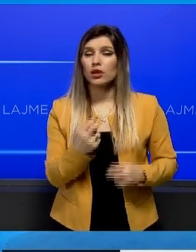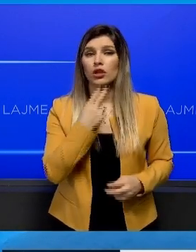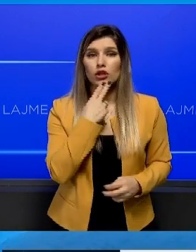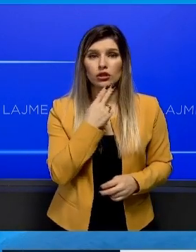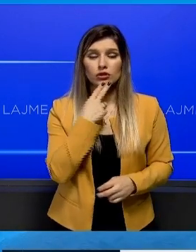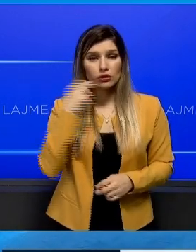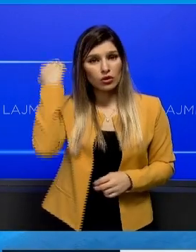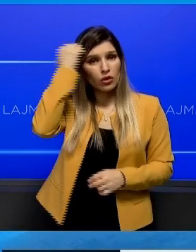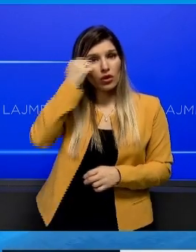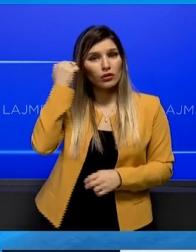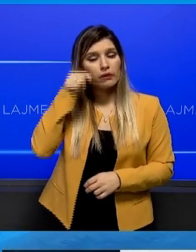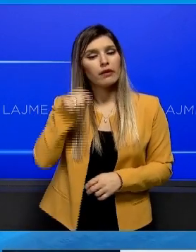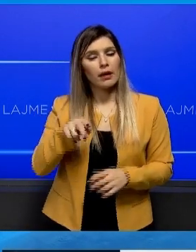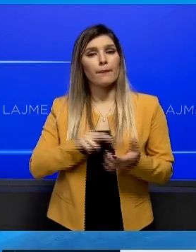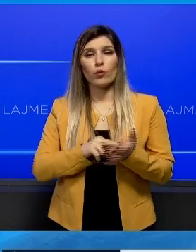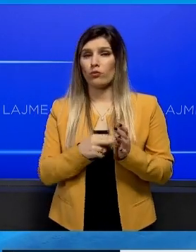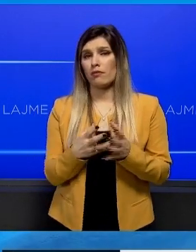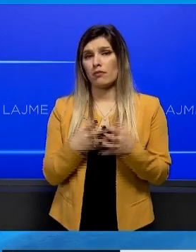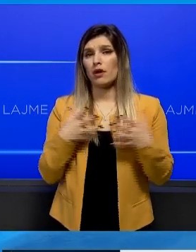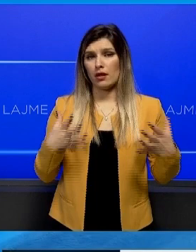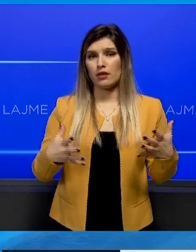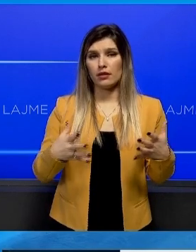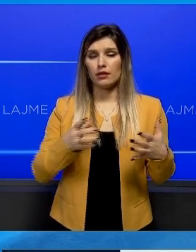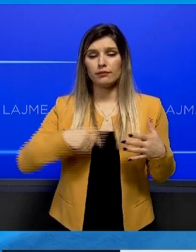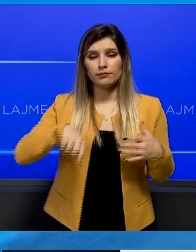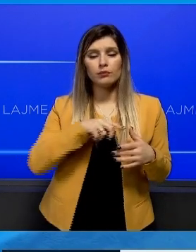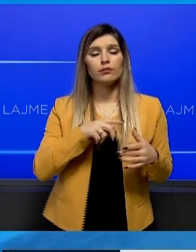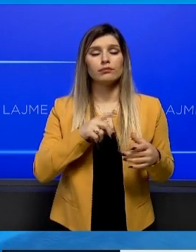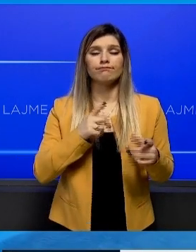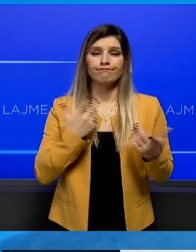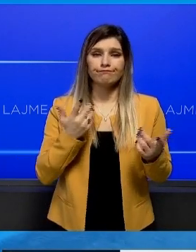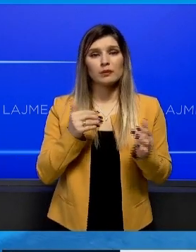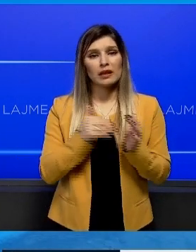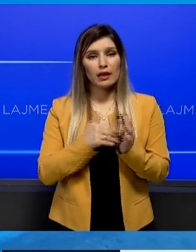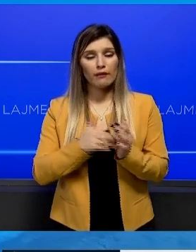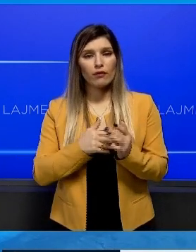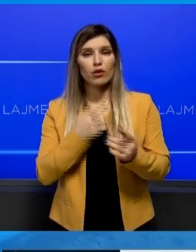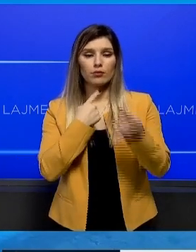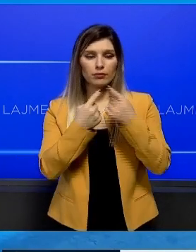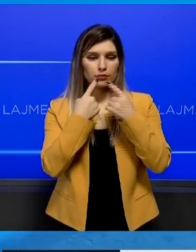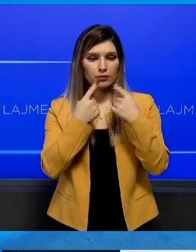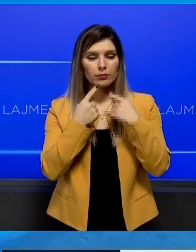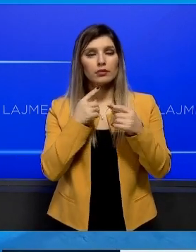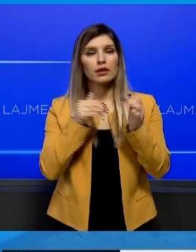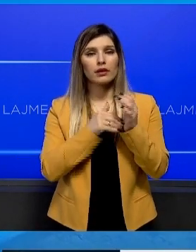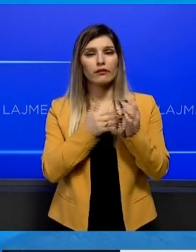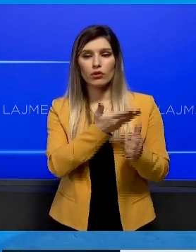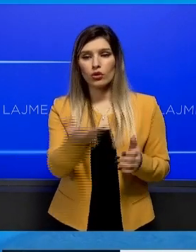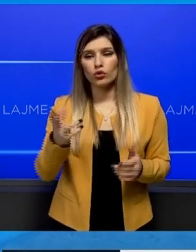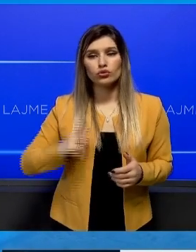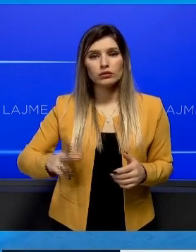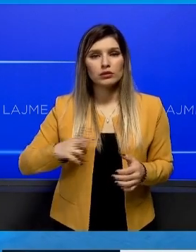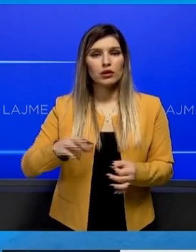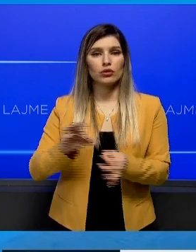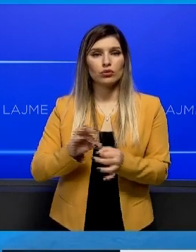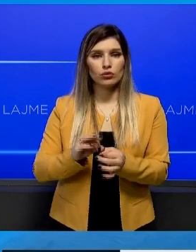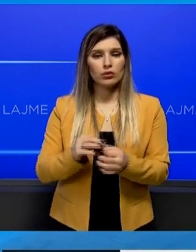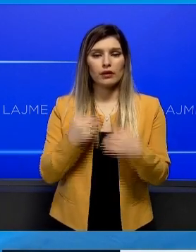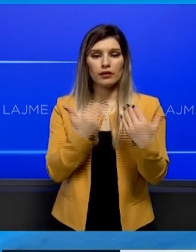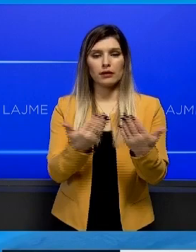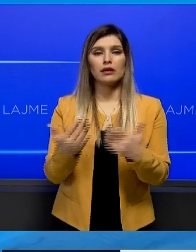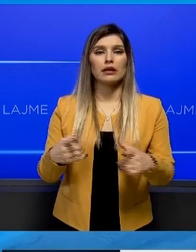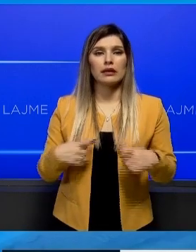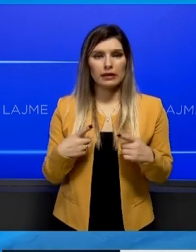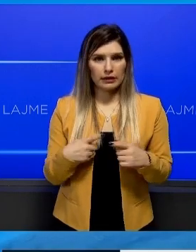duhet jetë vërtet një sfid morale që politikantë në Kosovë t'ikëthen qytetarit, të mendojnë qytetar dhe të punojnë për